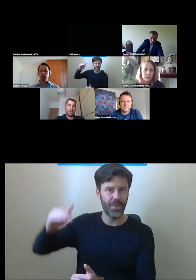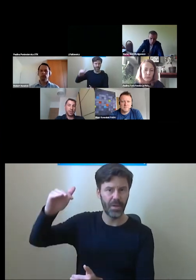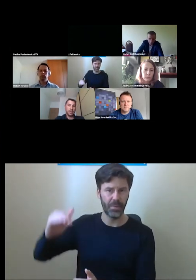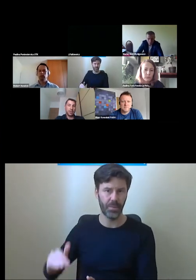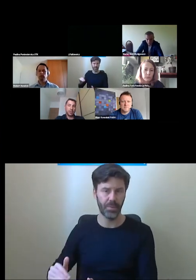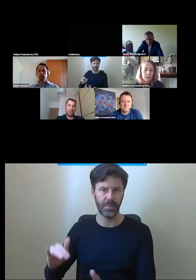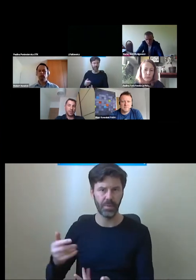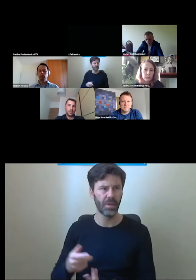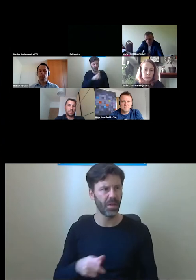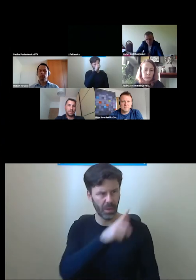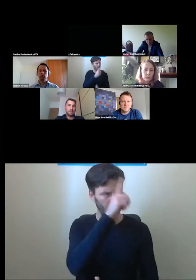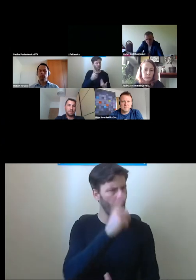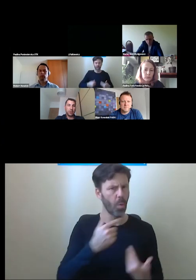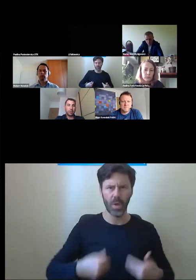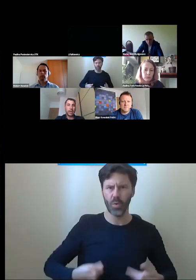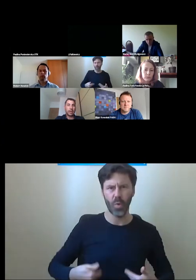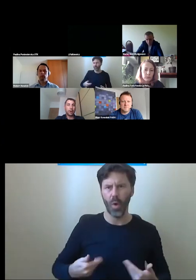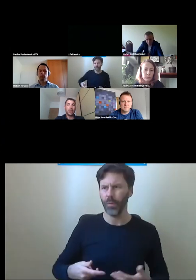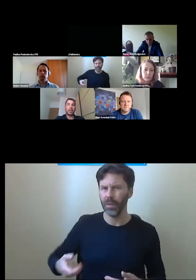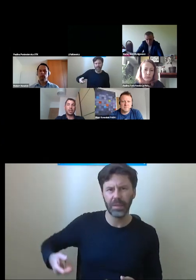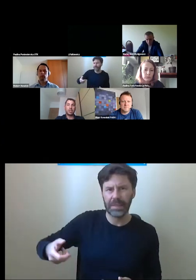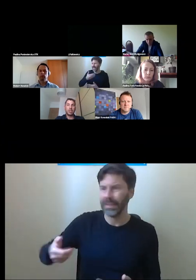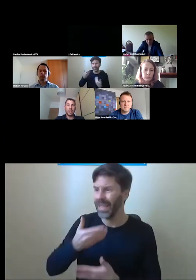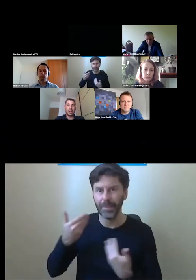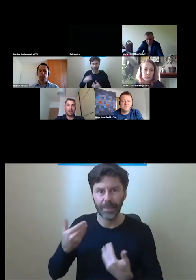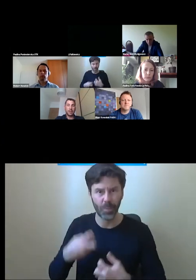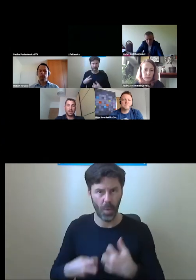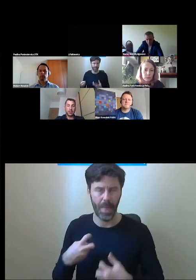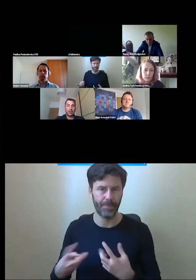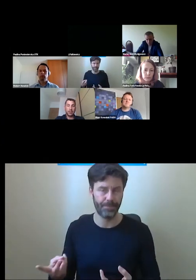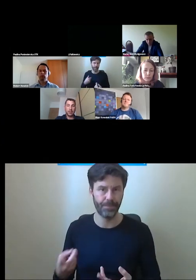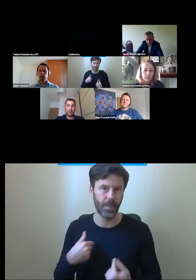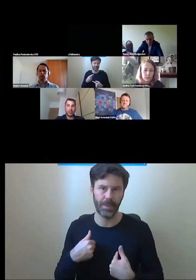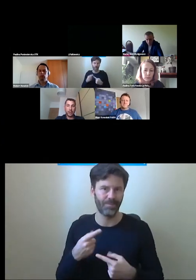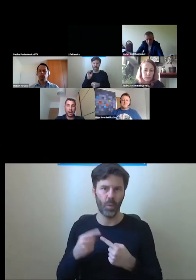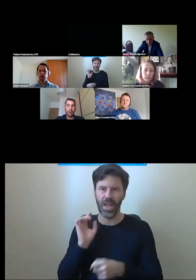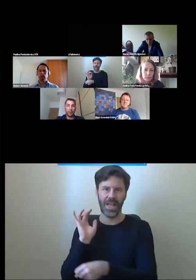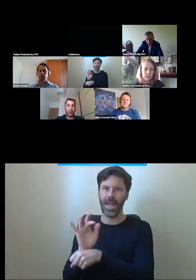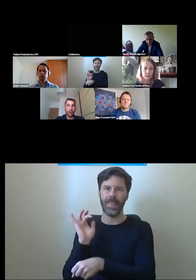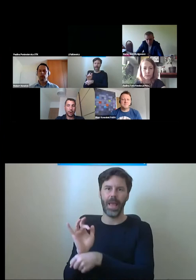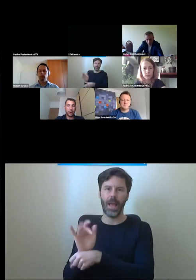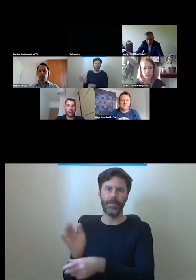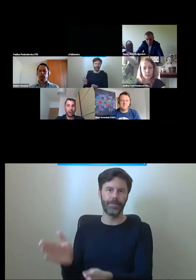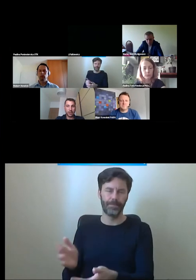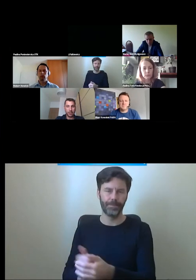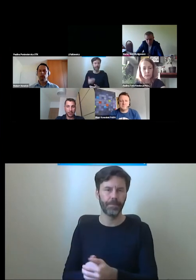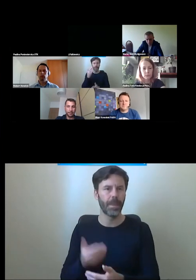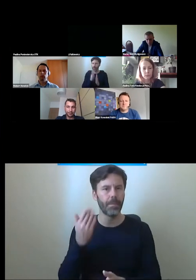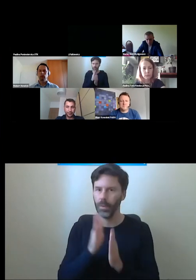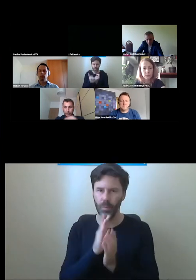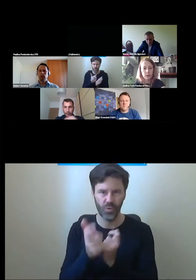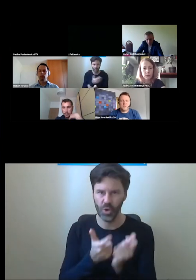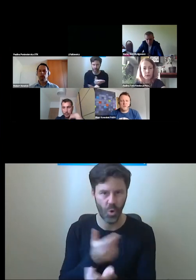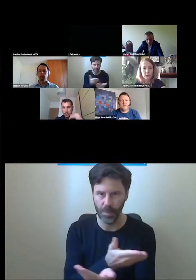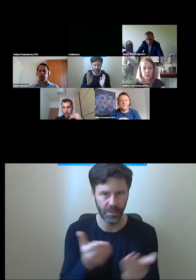użytkowników. Takie moje krytyczne zdanie na temat tych rozwiązań. Apeluję o ich niestosowanie.